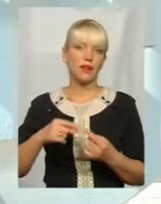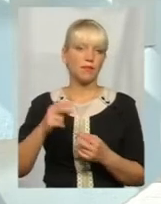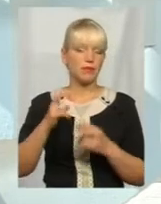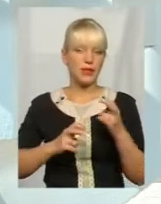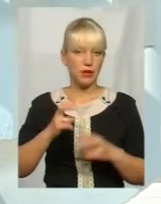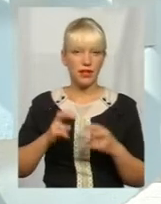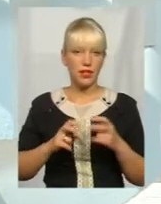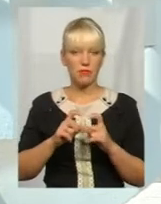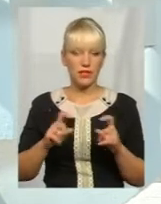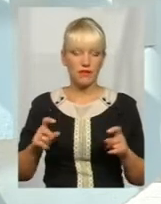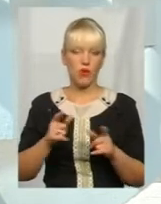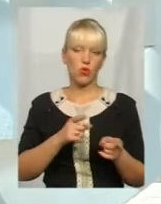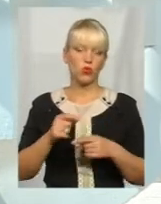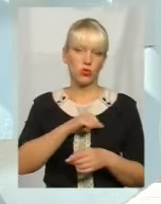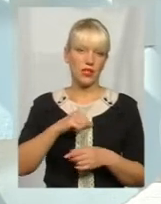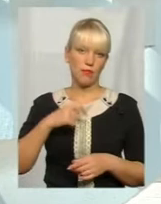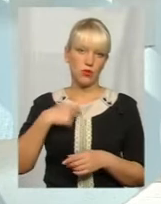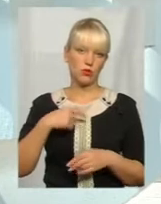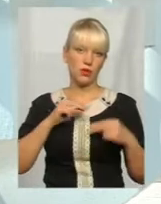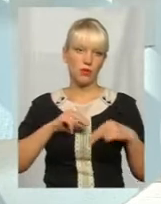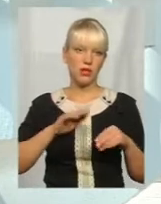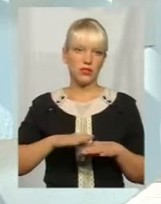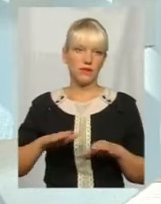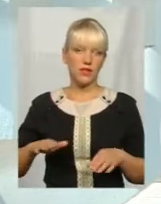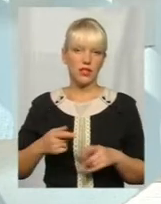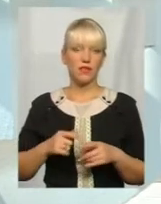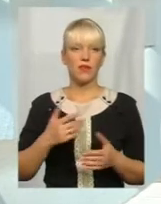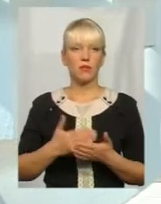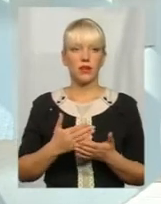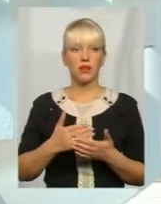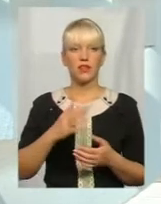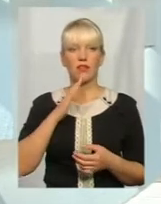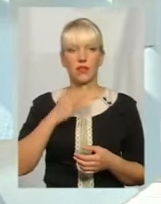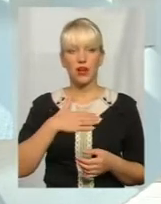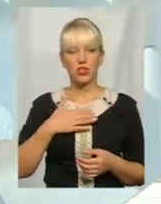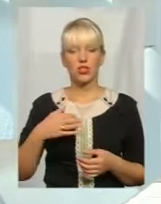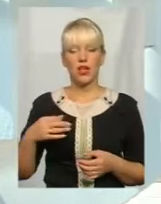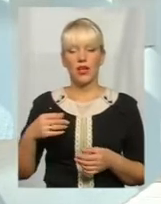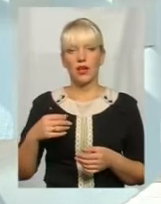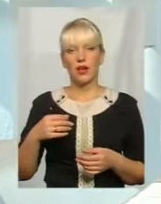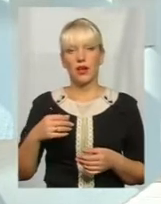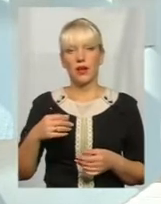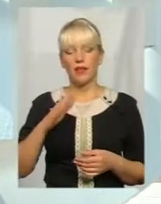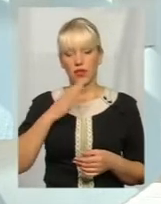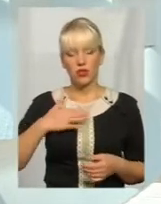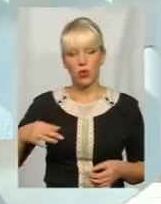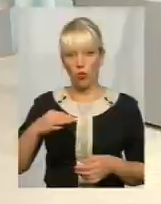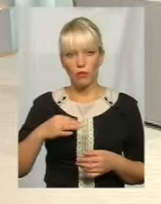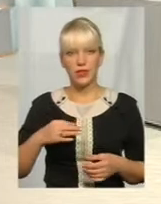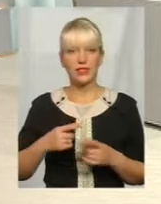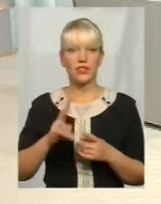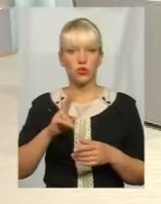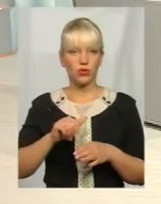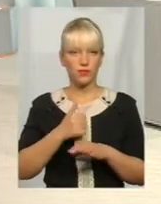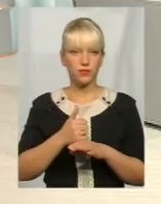самі собі працівників. Ведучі наші підприємства по області, вони самі готують собі працівників. Але вони теж